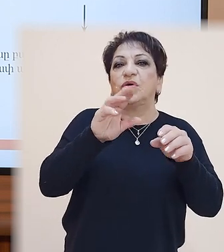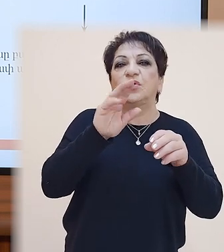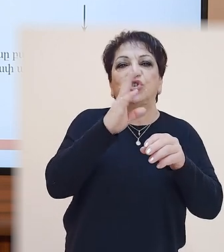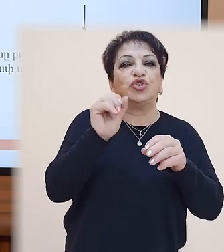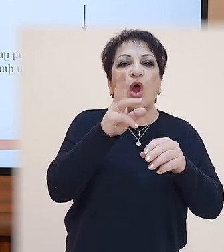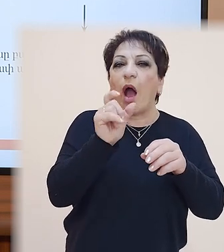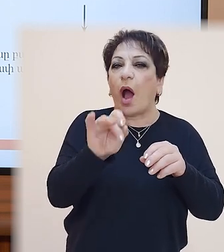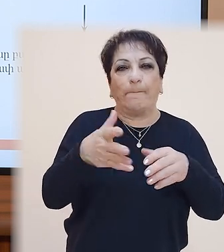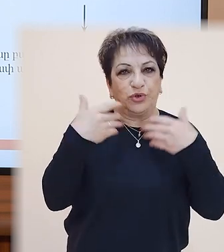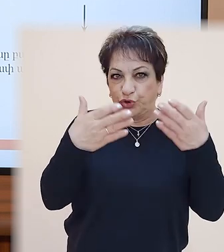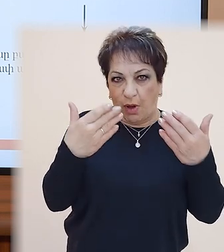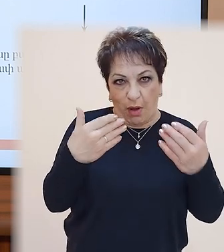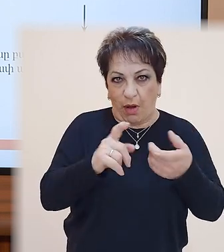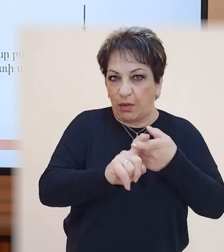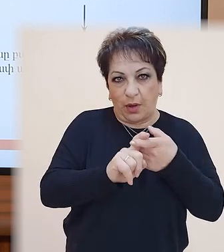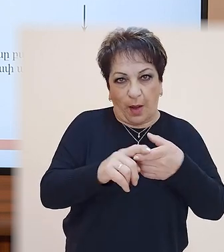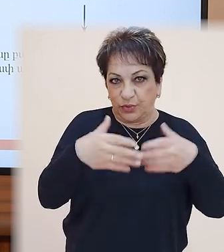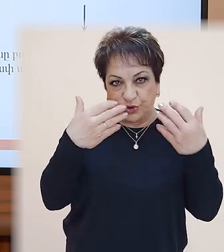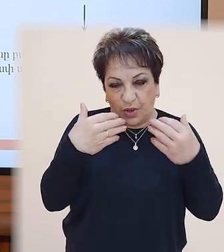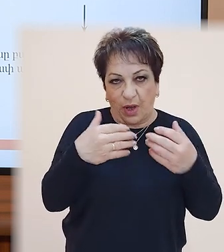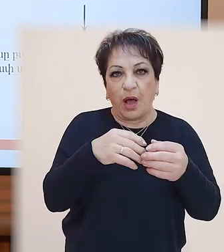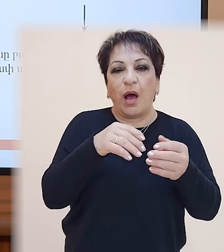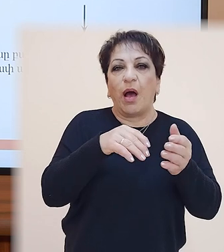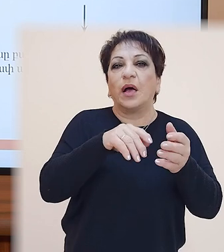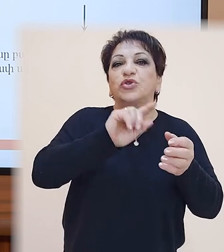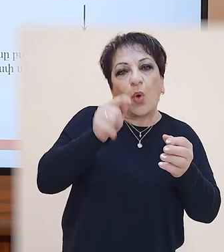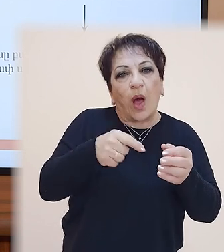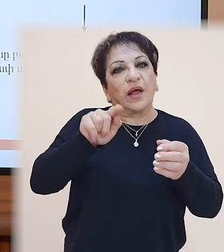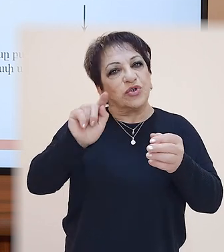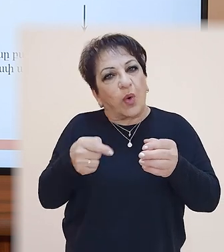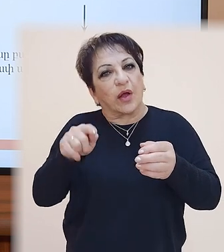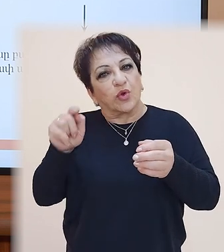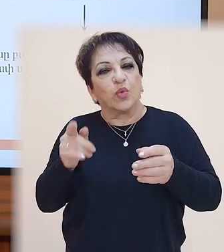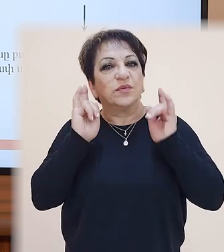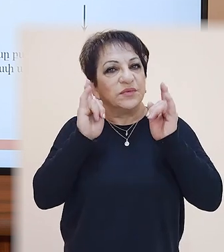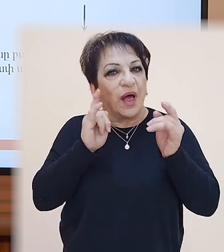շախկապով կամ այլ մասնիքով չեն միանում, արդեն այս դեպքում